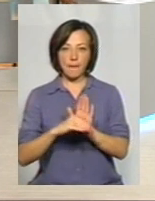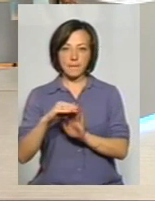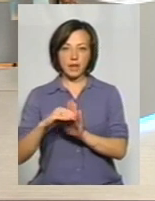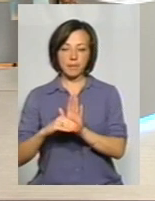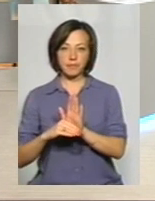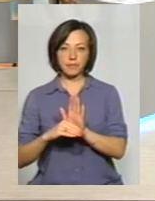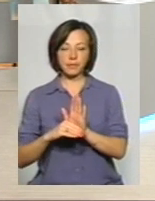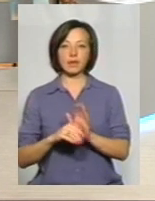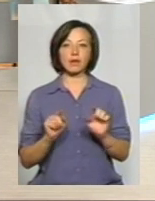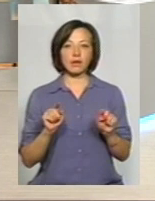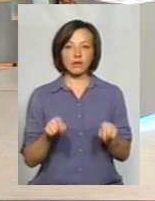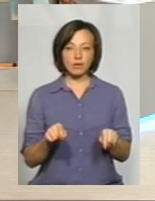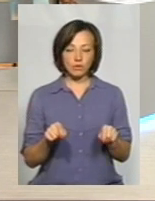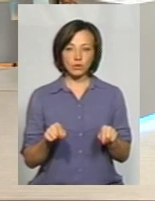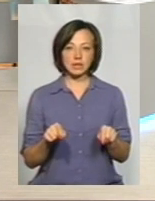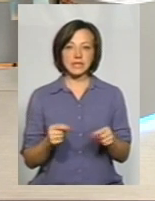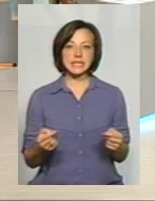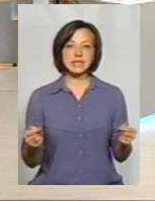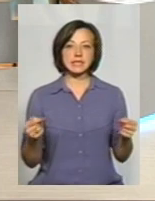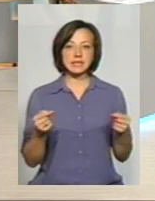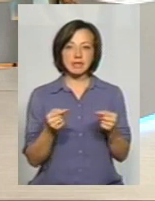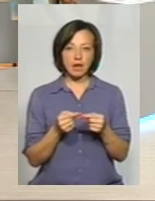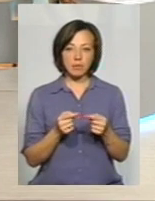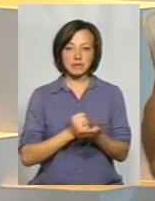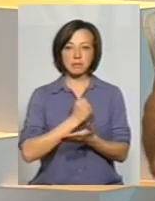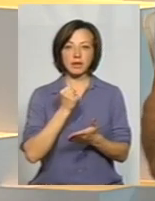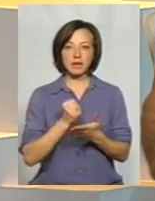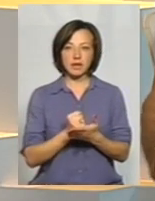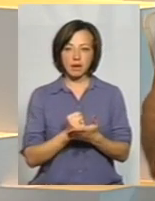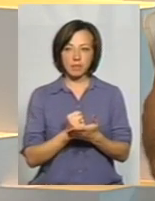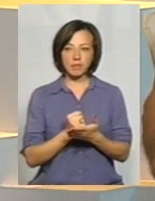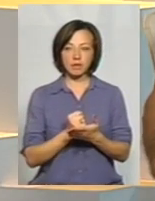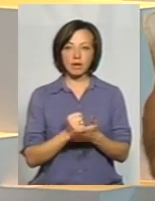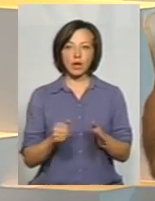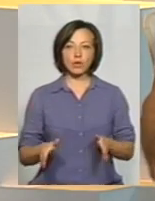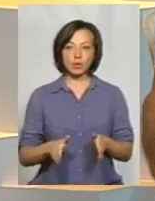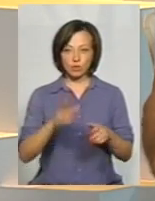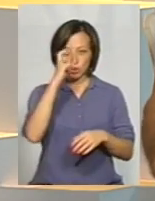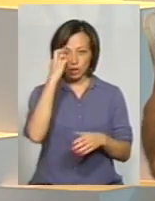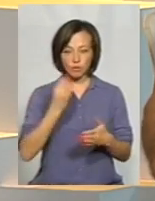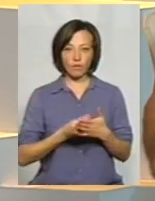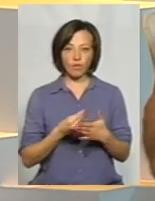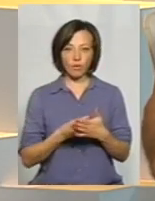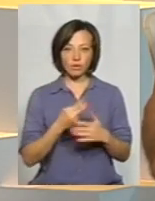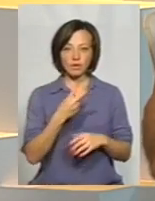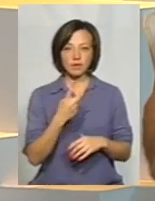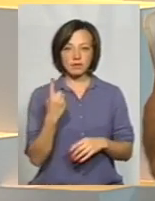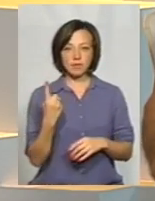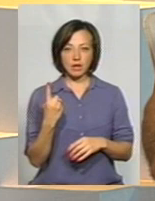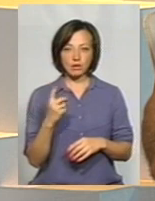Вони саме з прийняттям Держдержавного фонду 21